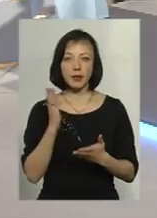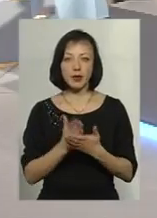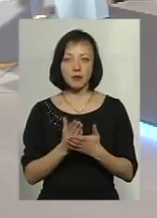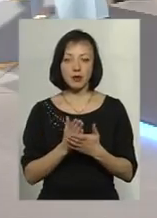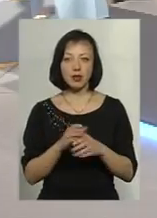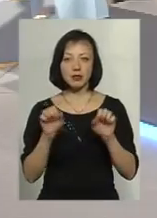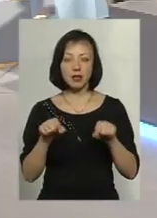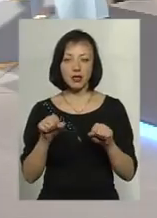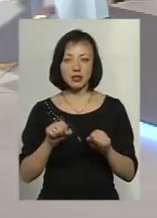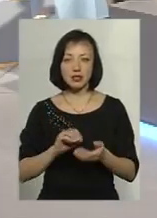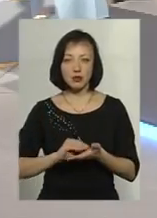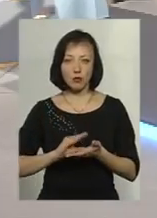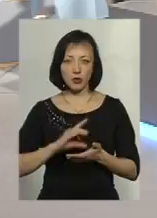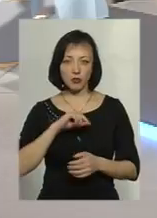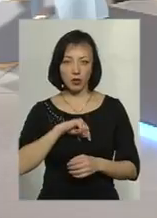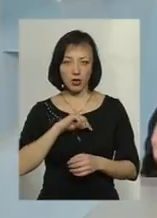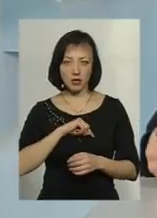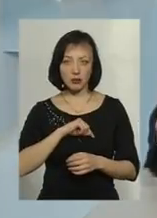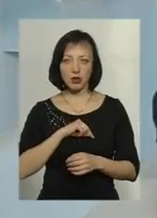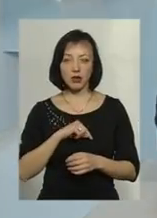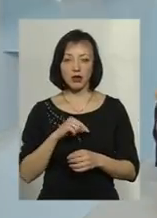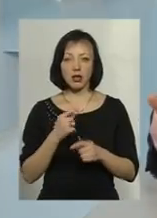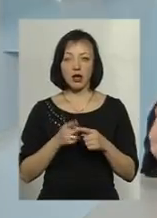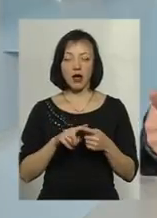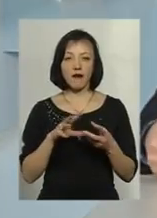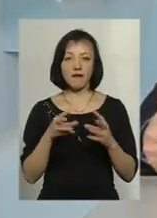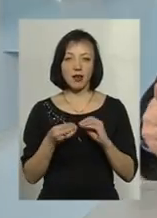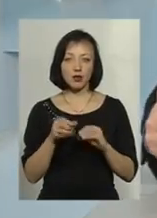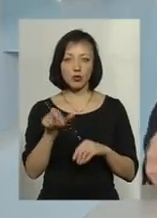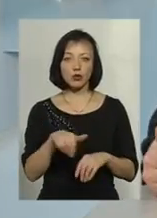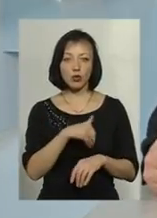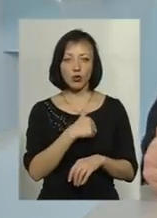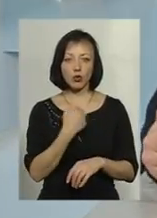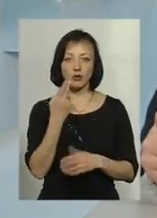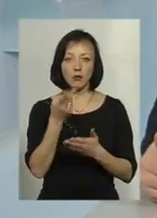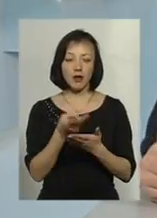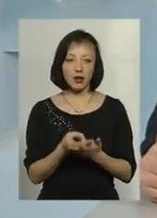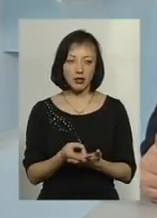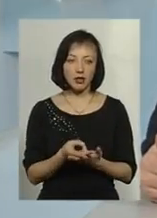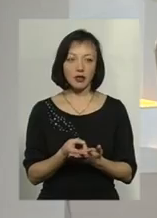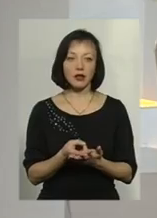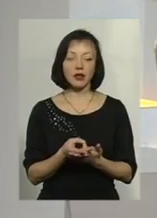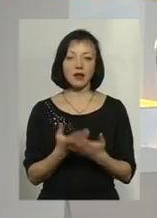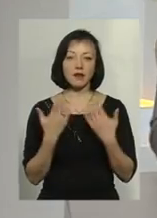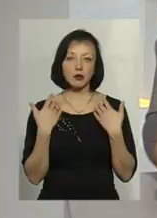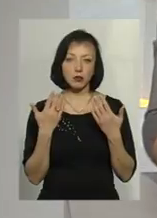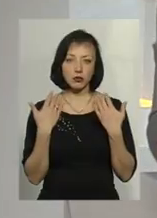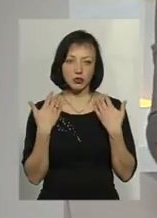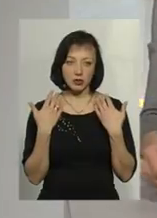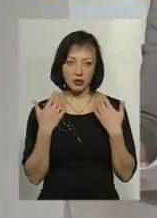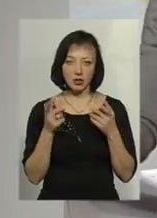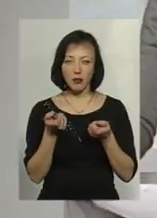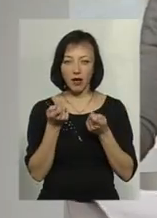накопичуватися в організмі. А його ефект? Людина хоче прилягти, відпочити. Тобто